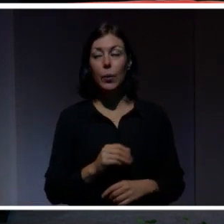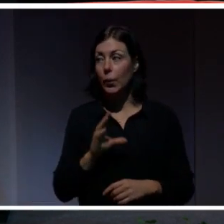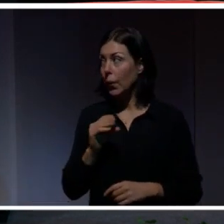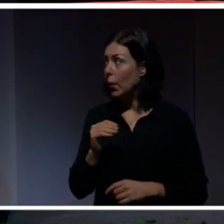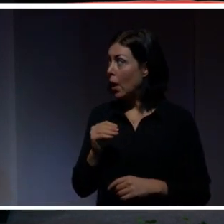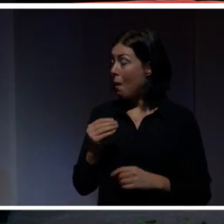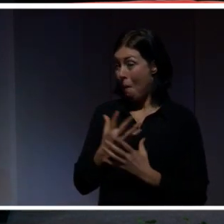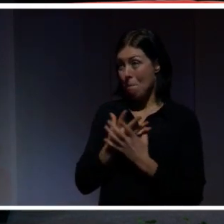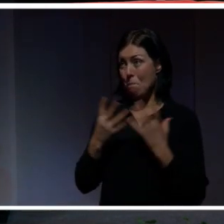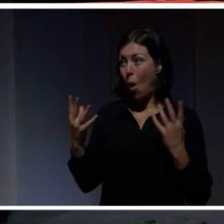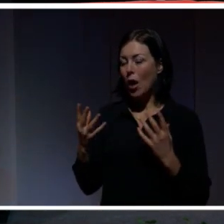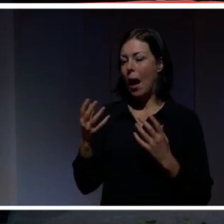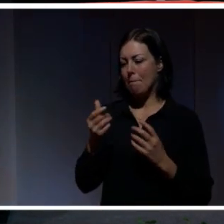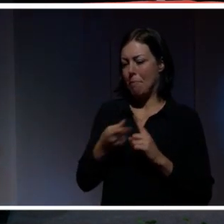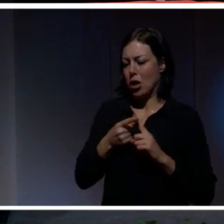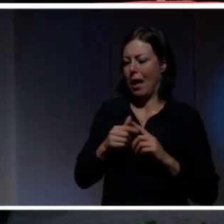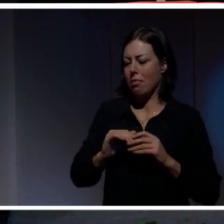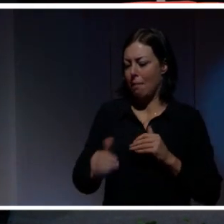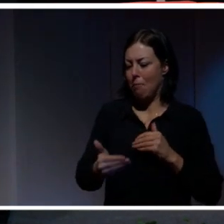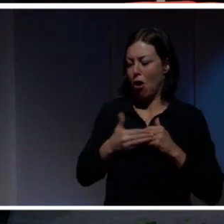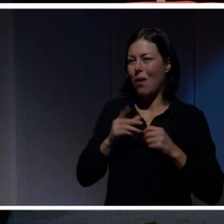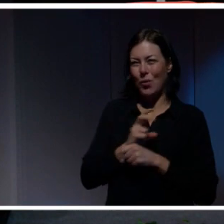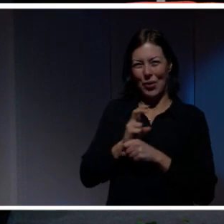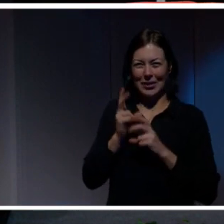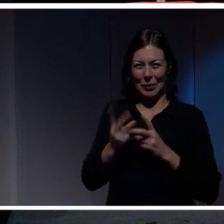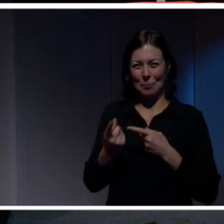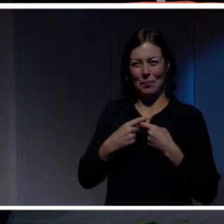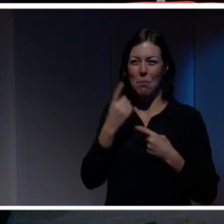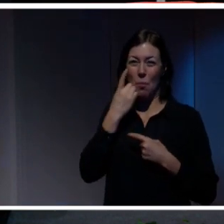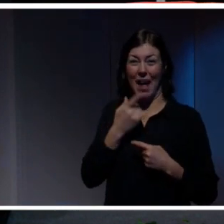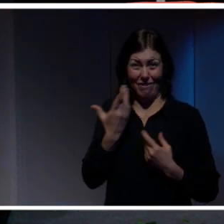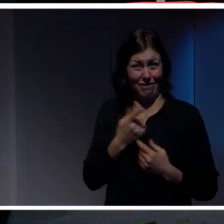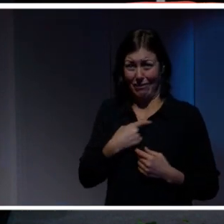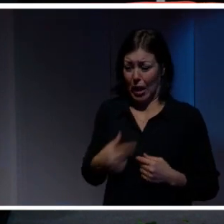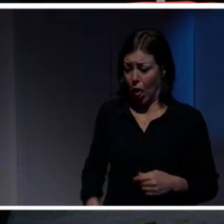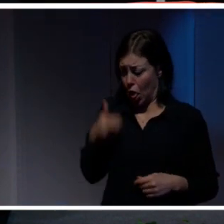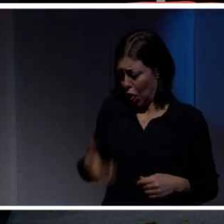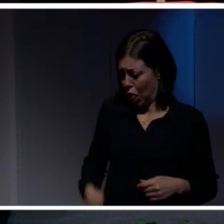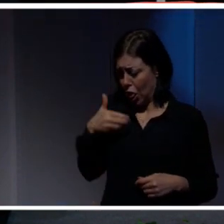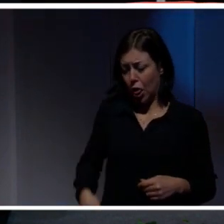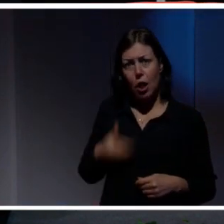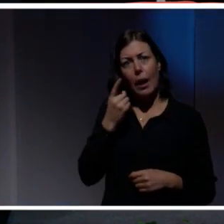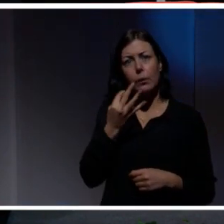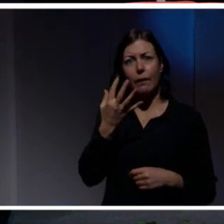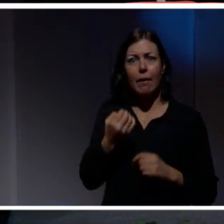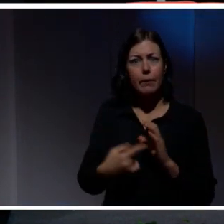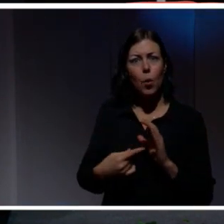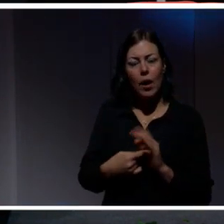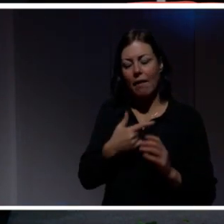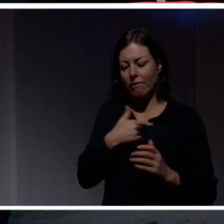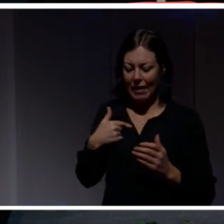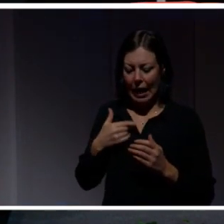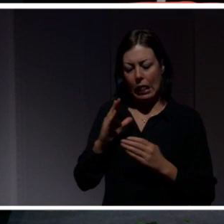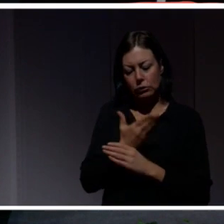ju nu att det väldigt många som börjar ta tillbaka kontrollen. Framförallt mobilen, det är den vi plockar upp 150 gånger per dag. Där vi drar ner på notifieringar,